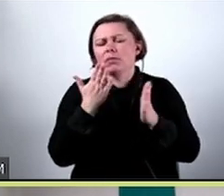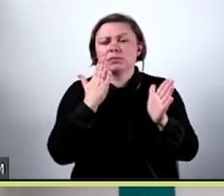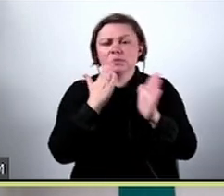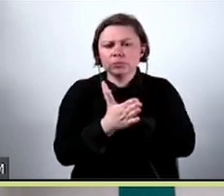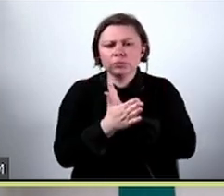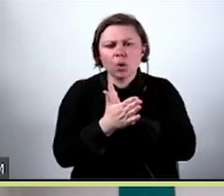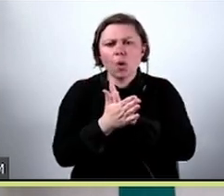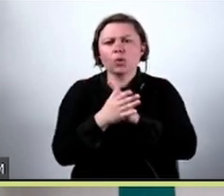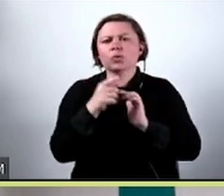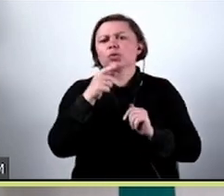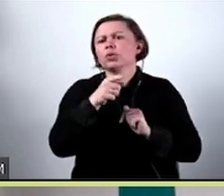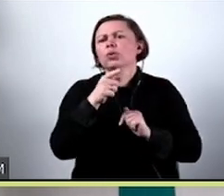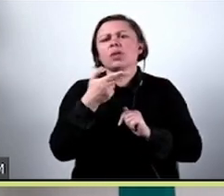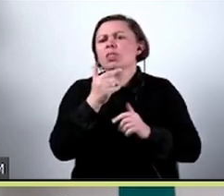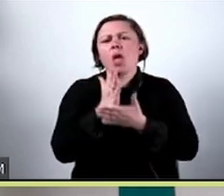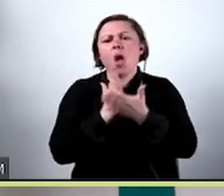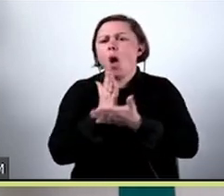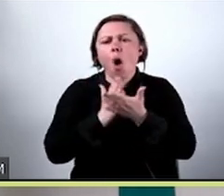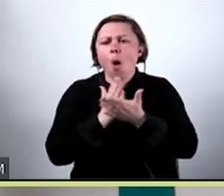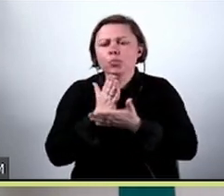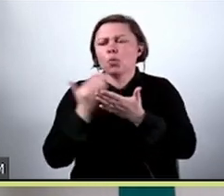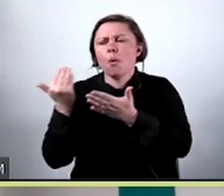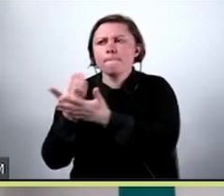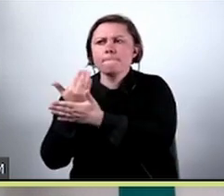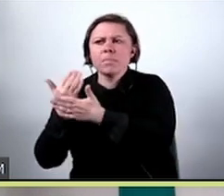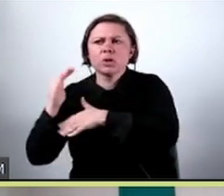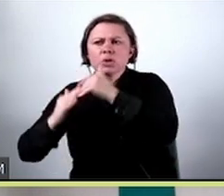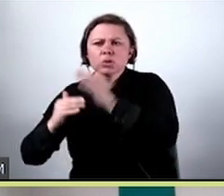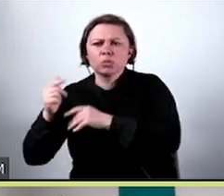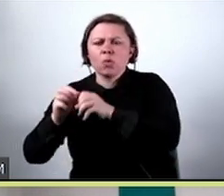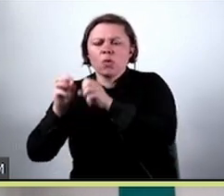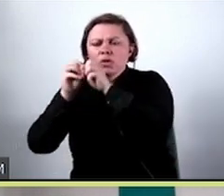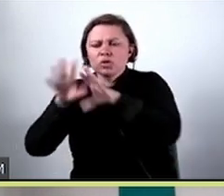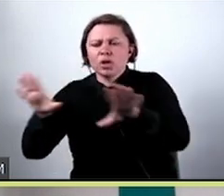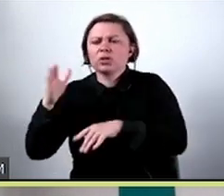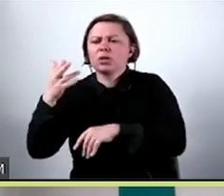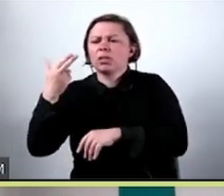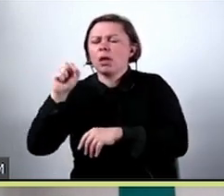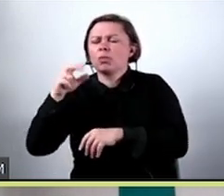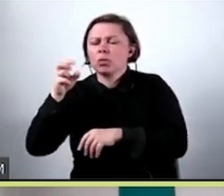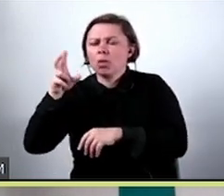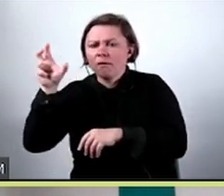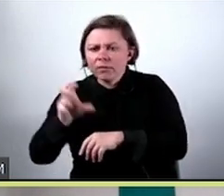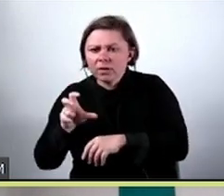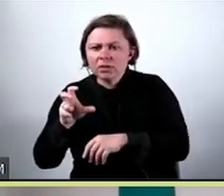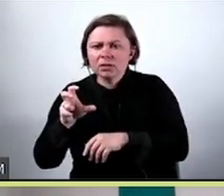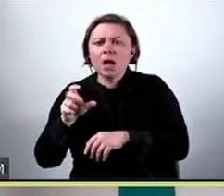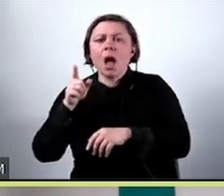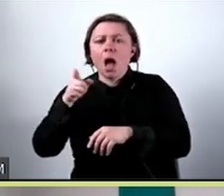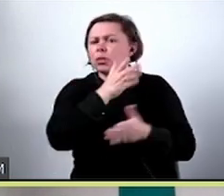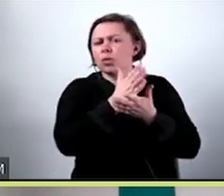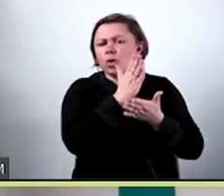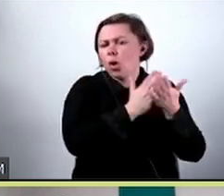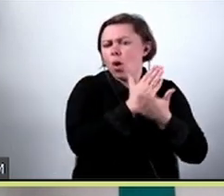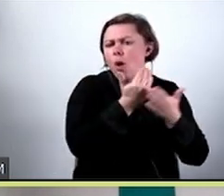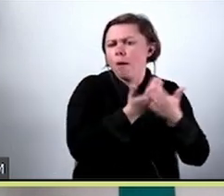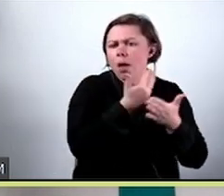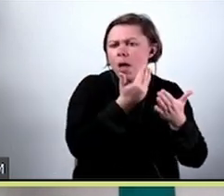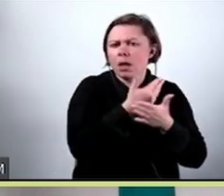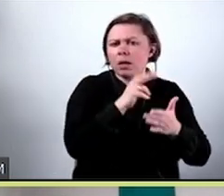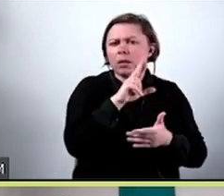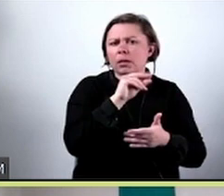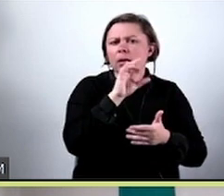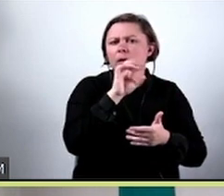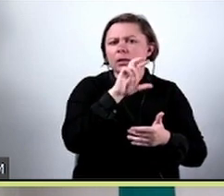jakby nie obsługujemy modeli zbudowanych na sieciach neuronowych i deep learningu, natomiast obsługuję modele regresyjne,